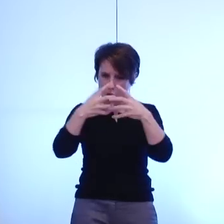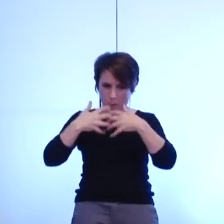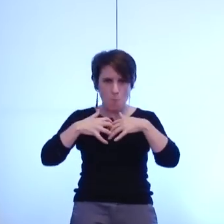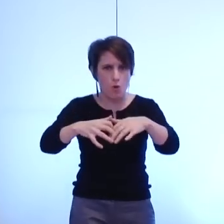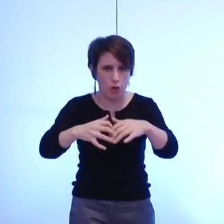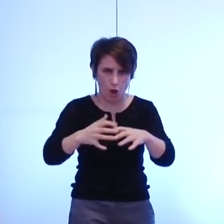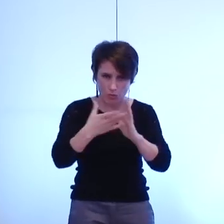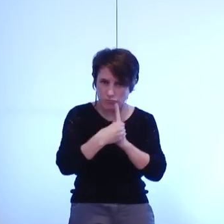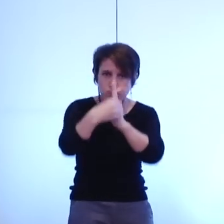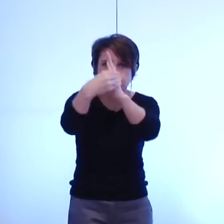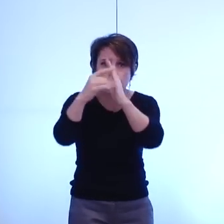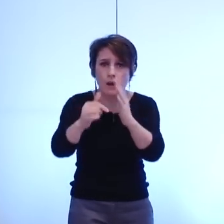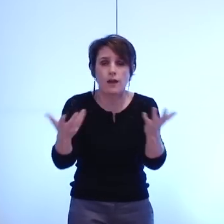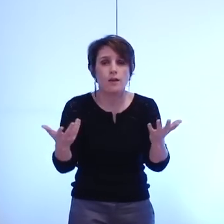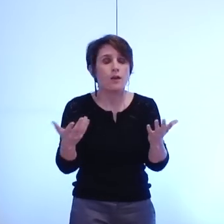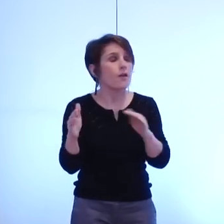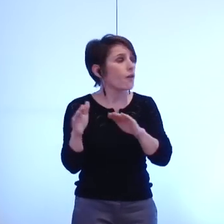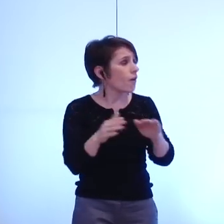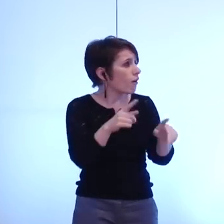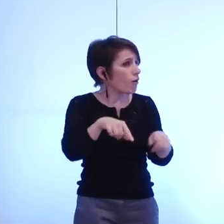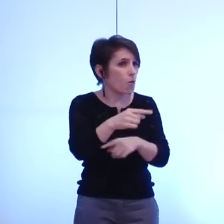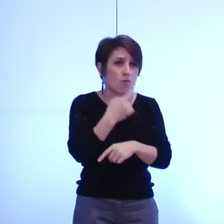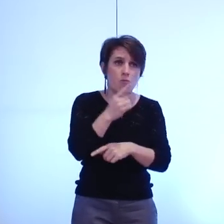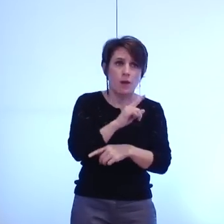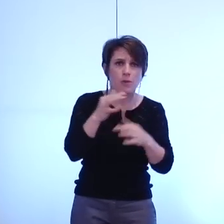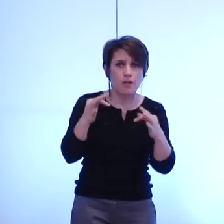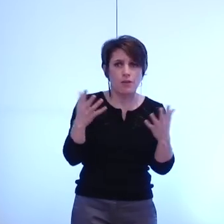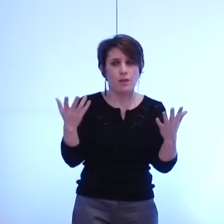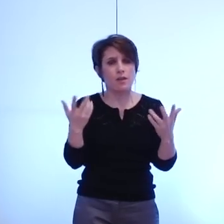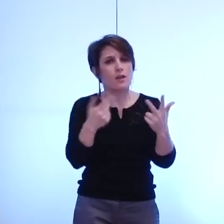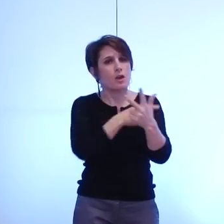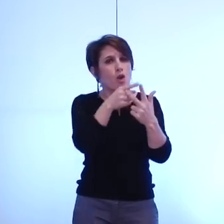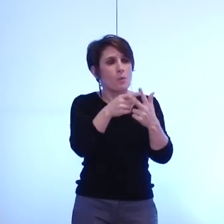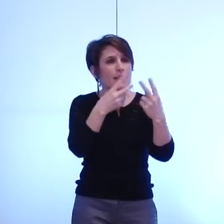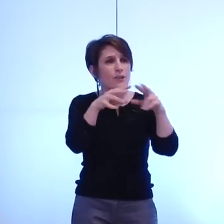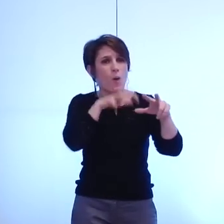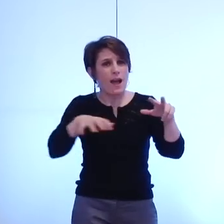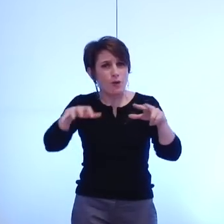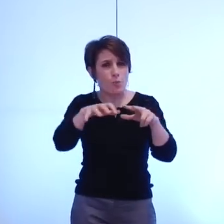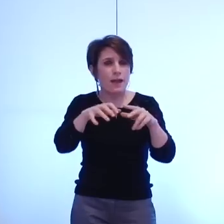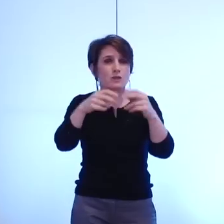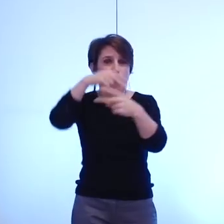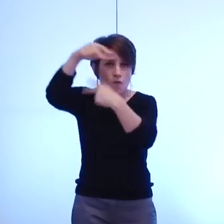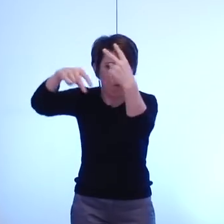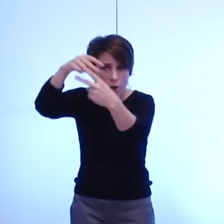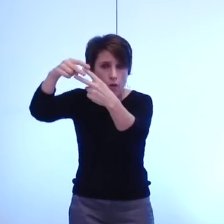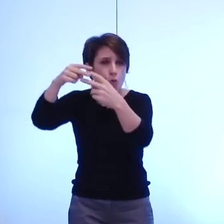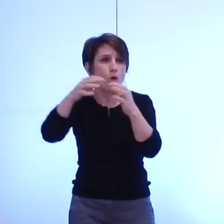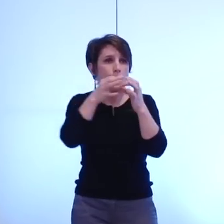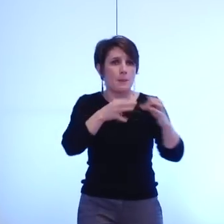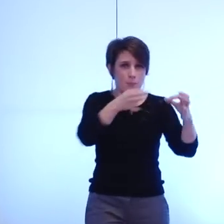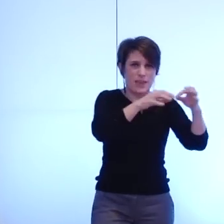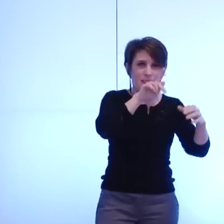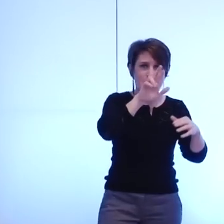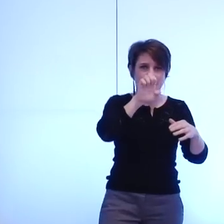parler de la prospective sur le rapprochement des trois agglos que sont le voir au nez le pays de Grisevodan et Grenoble